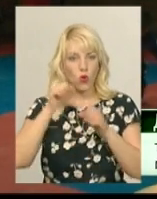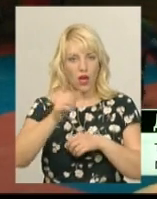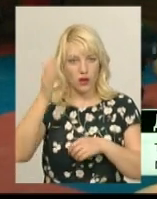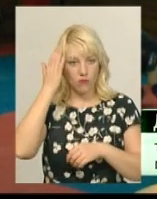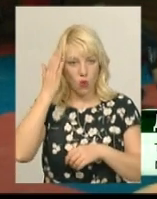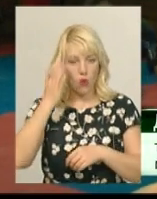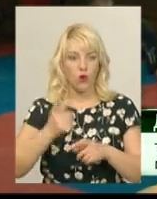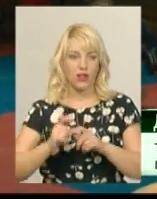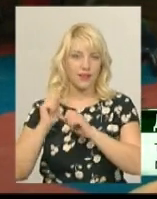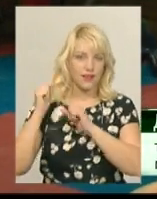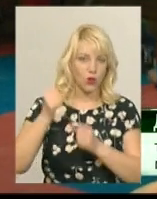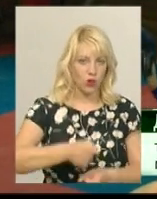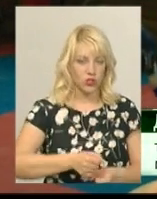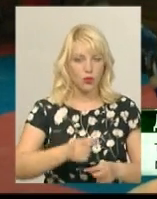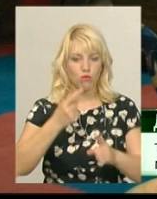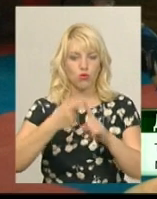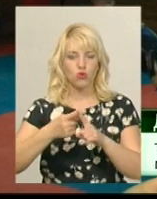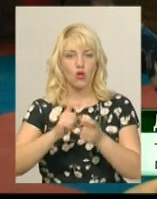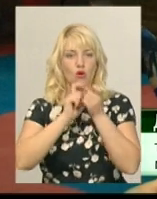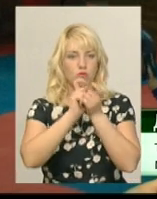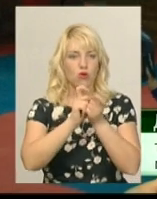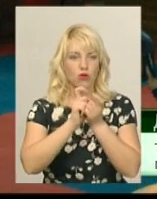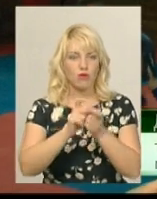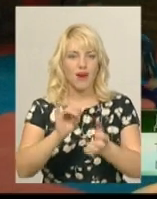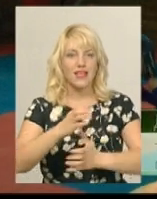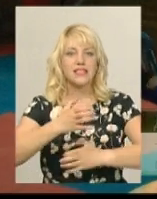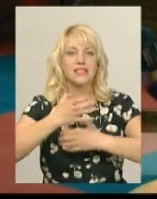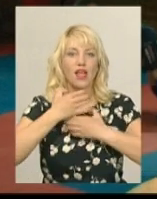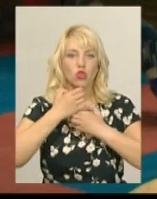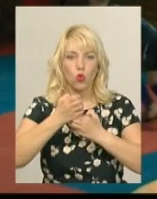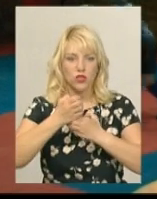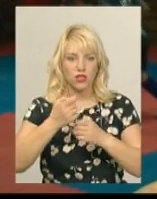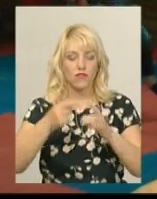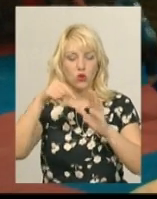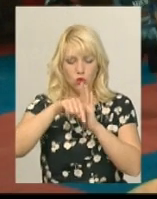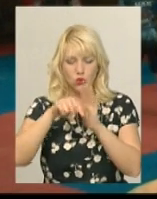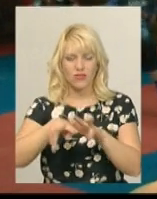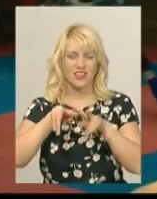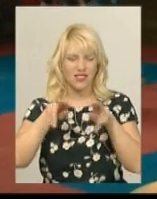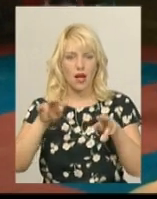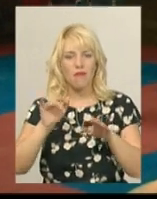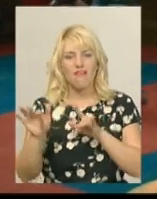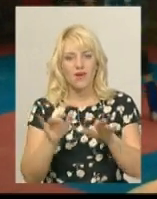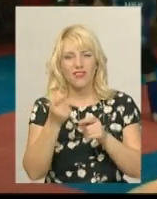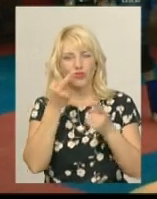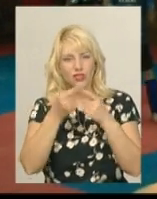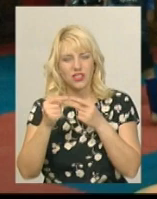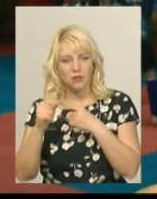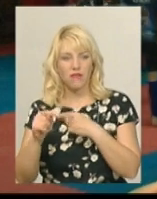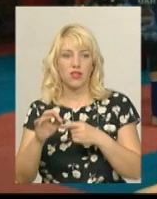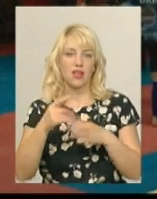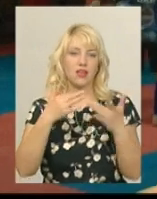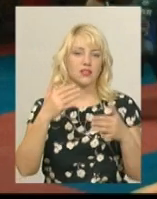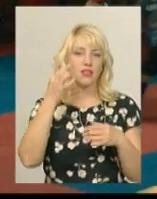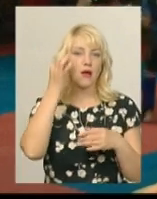стікдауни – це кідочки, плюс боротьба і болі, пройоми та задушливі. Тобто суть та сама, правила, чуть-чуть різні правила і різна ідеоцінка